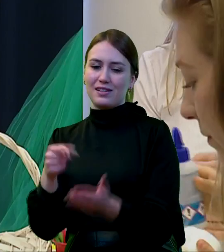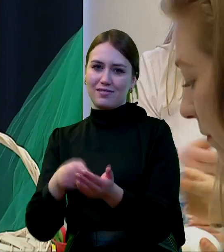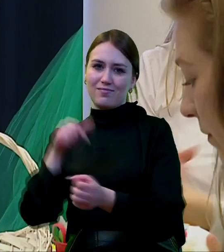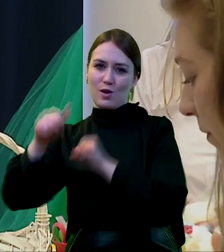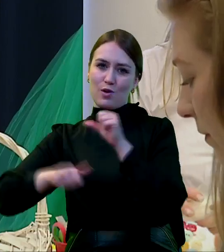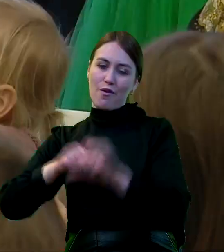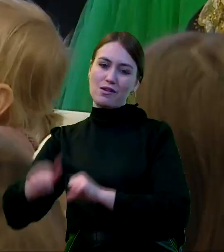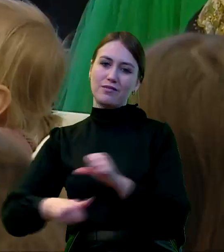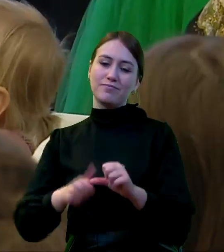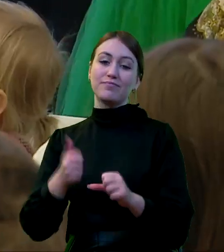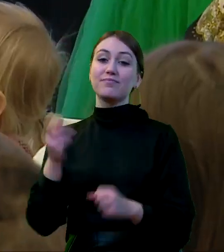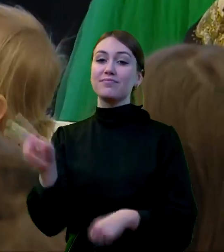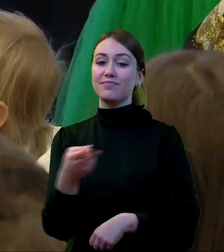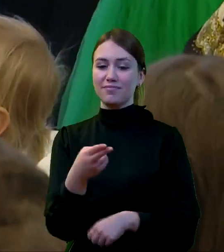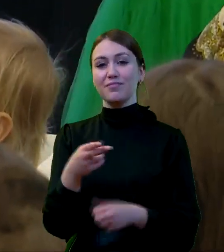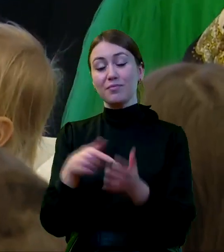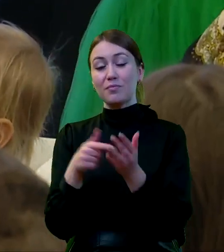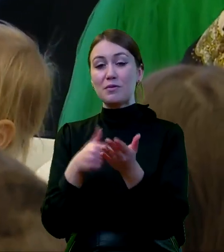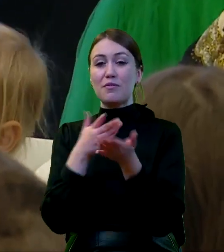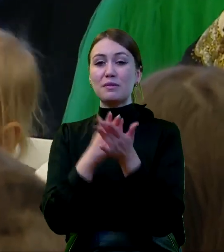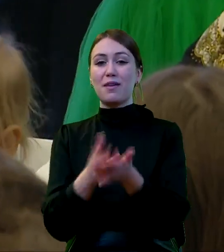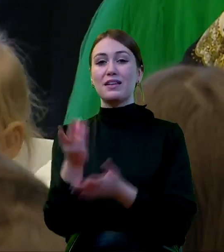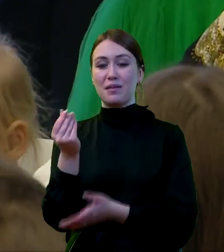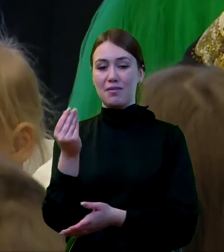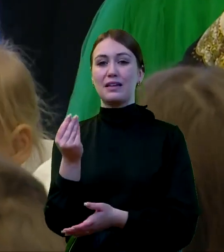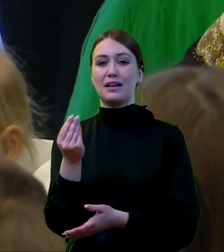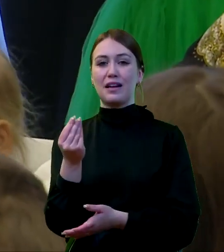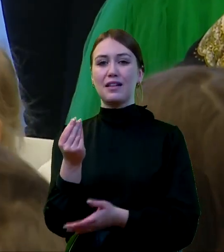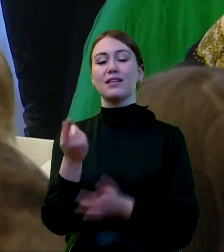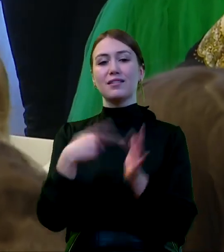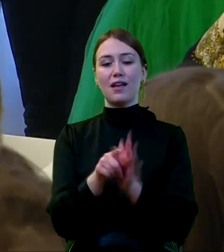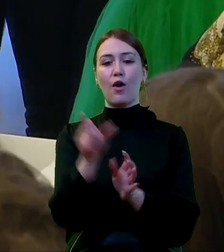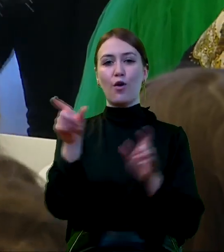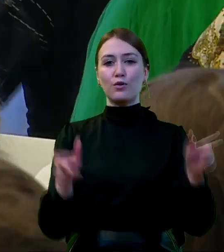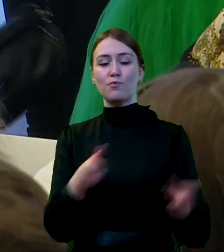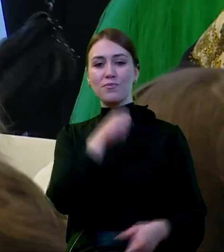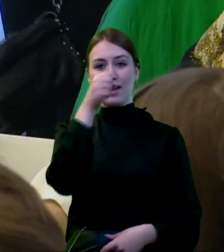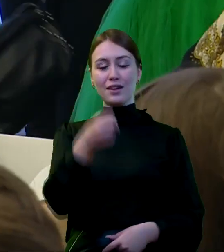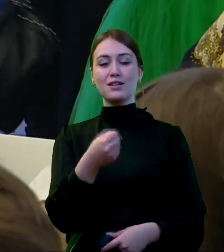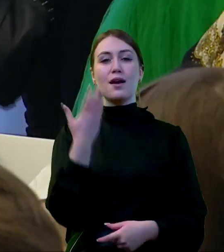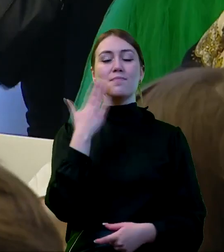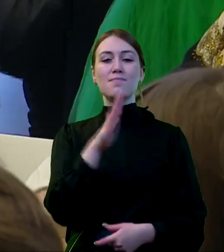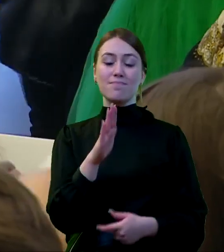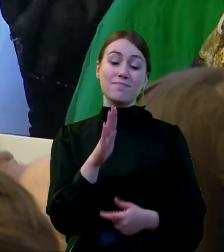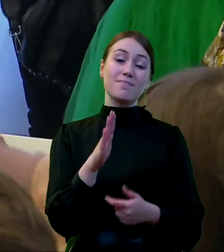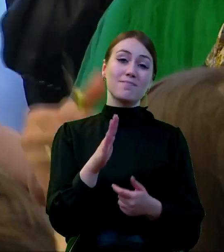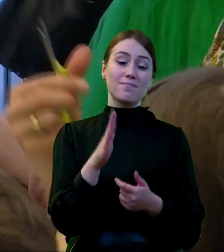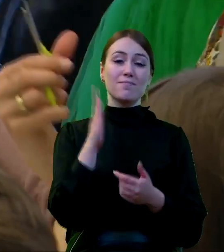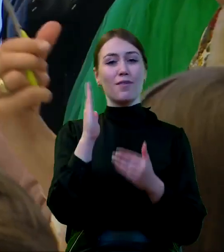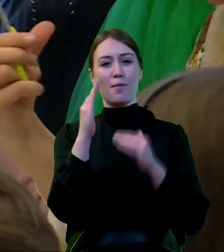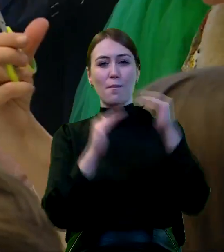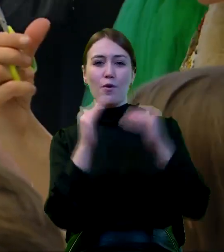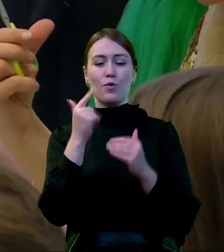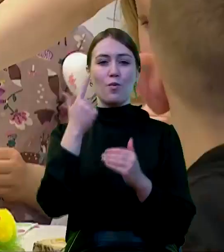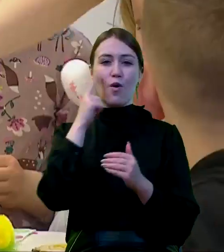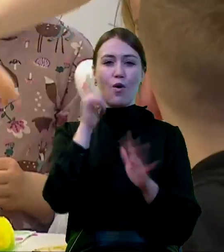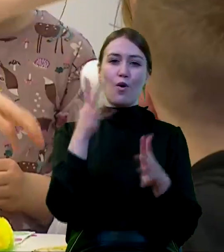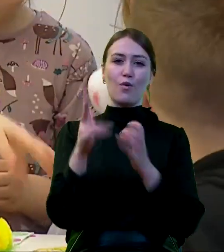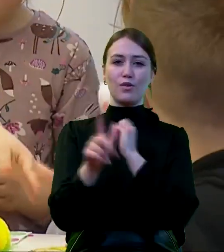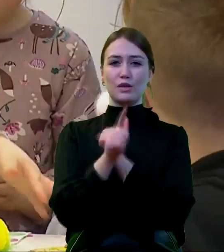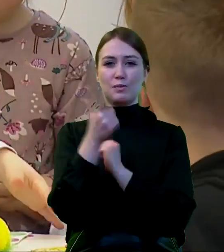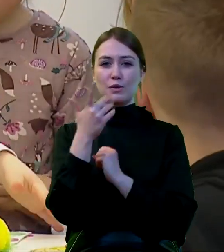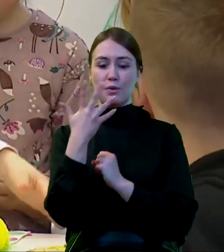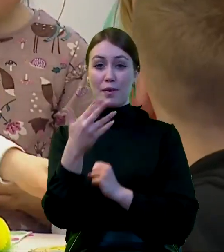roku. Czyli to wsparcie materialne w tym roku dla naszych emerytów będzie na poziomie, tak już Pani Minister mówiła, ponad 75